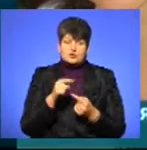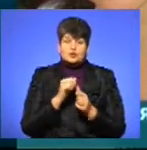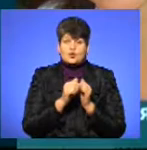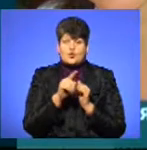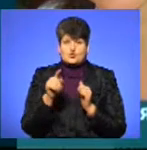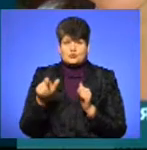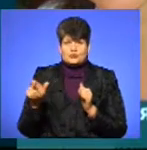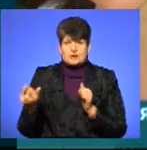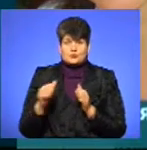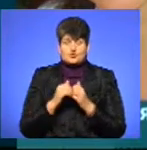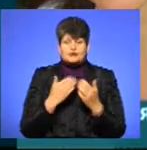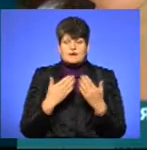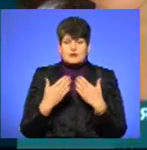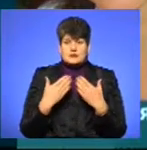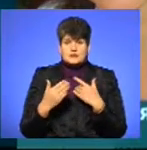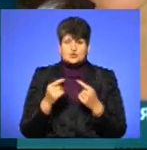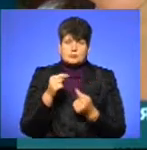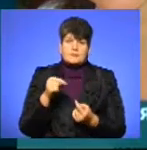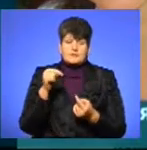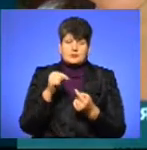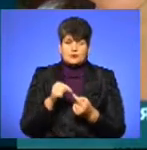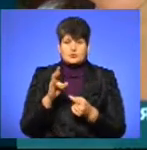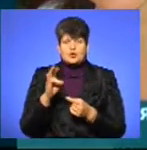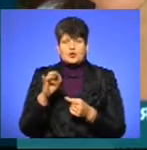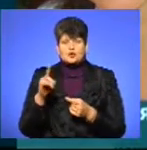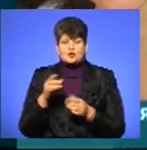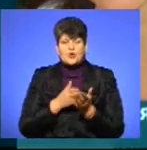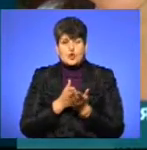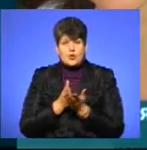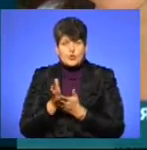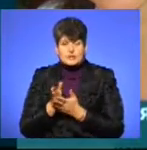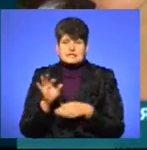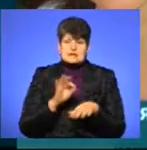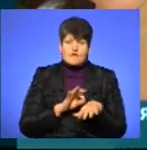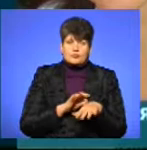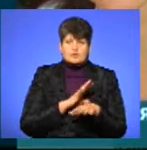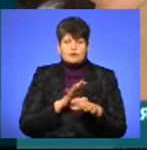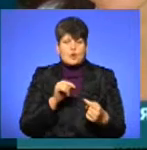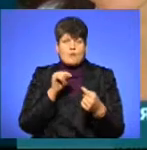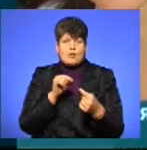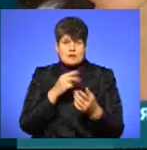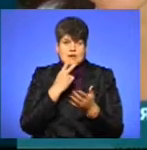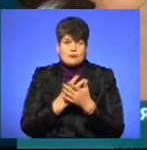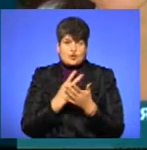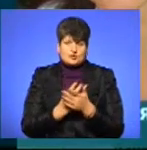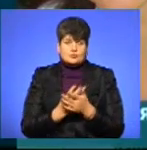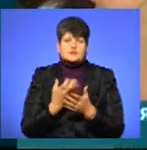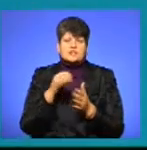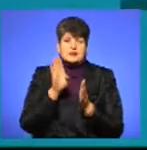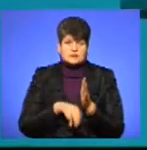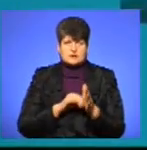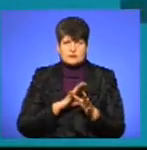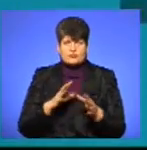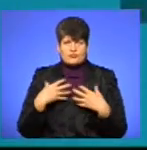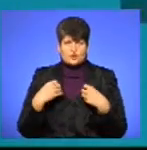людини і до кожної вакансії, щоб підходило по нозології, по зафоренню, щоб там не було якихось протипоказань, які ще більше не усуговляли її здоров'я.